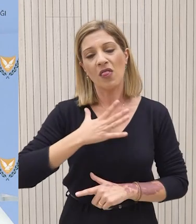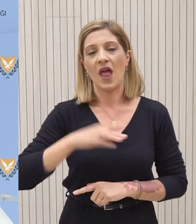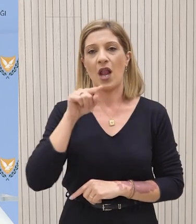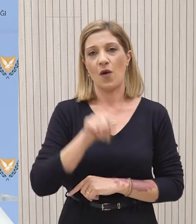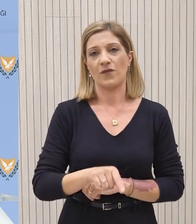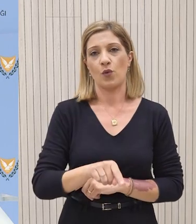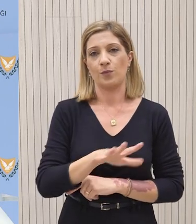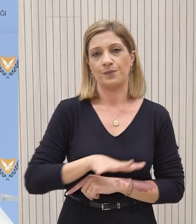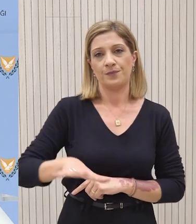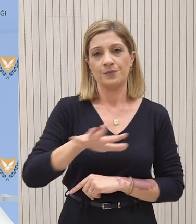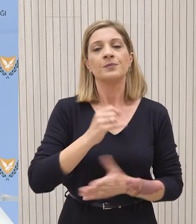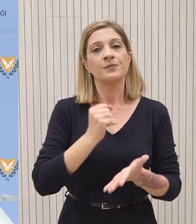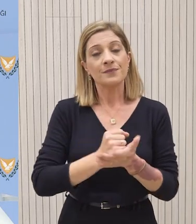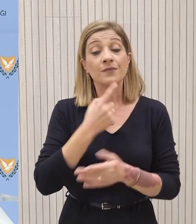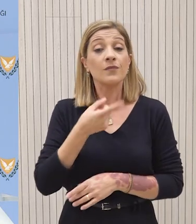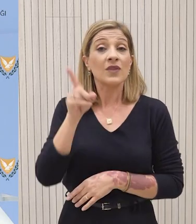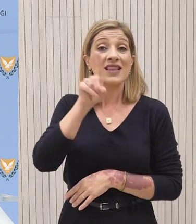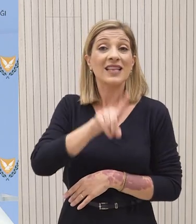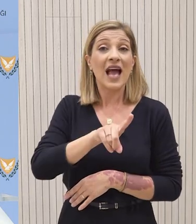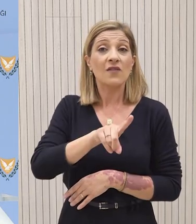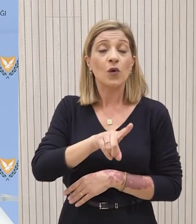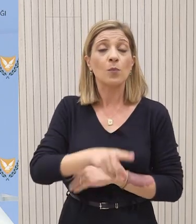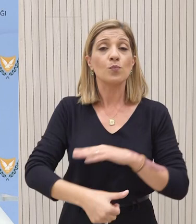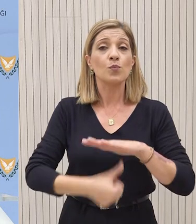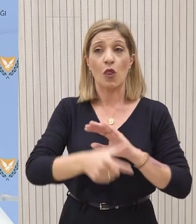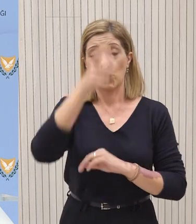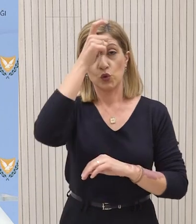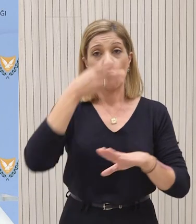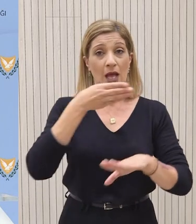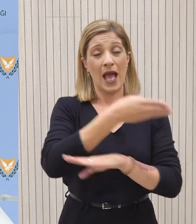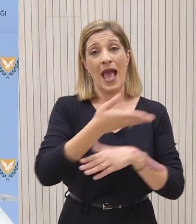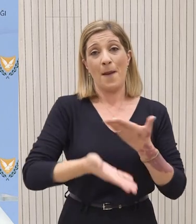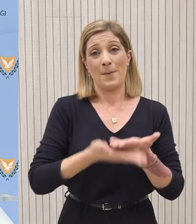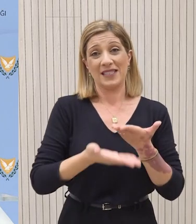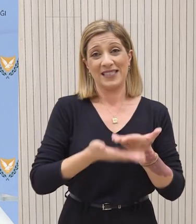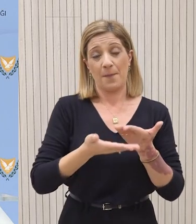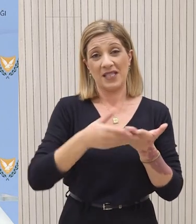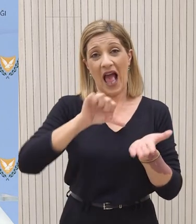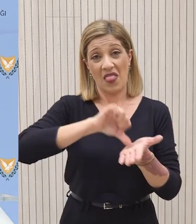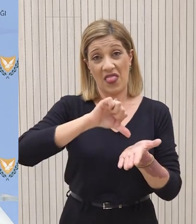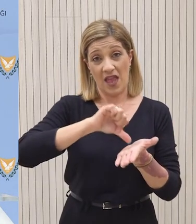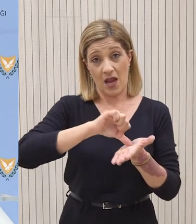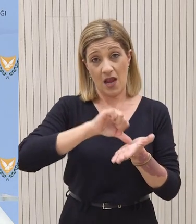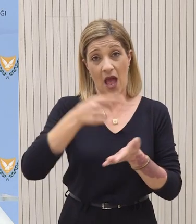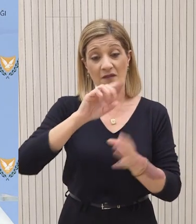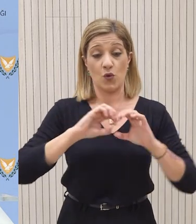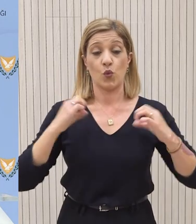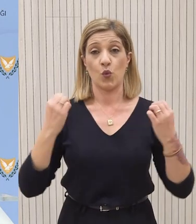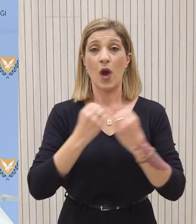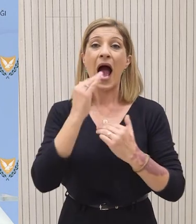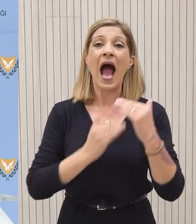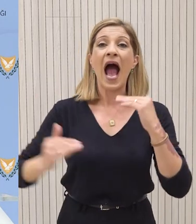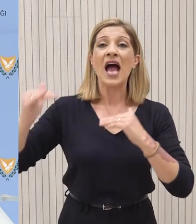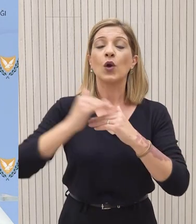Εντός αυτού του πλαισίου και ενόψη της αυριανής επίσκεψης του Τούρκου Προέδρου, για την συνεδρίαση του Ανώτατου